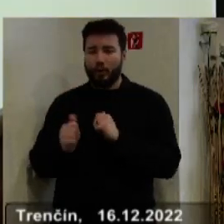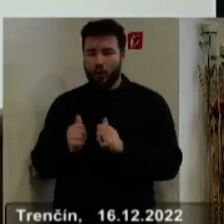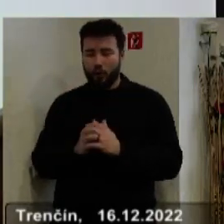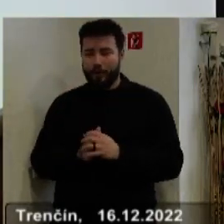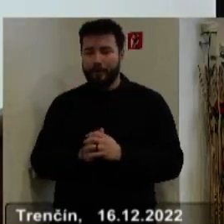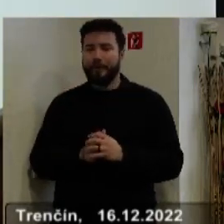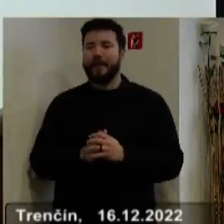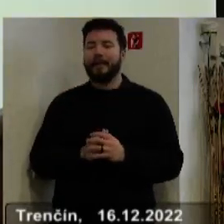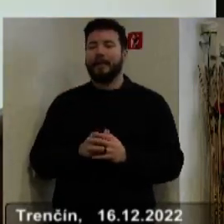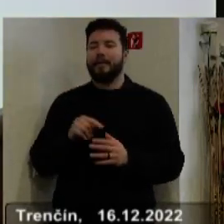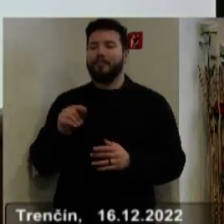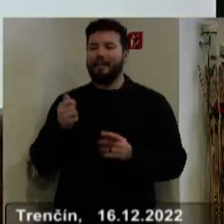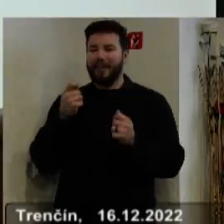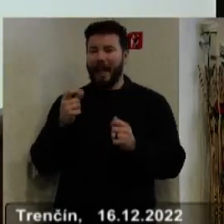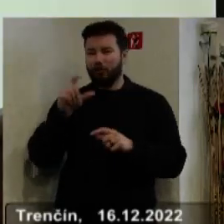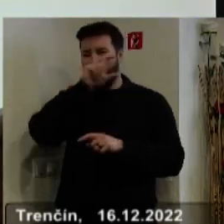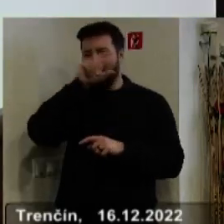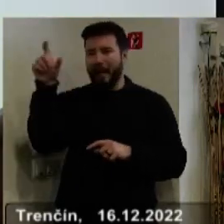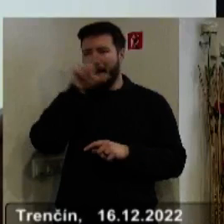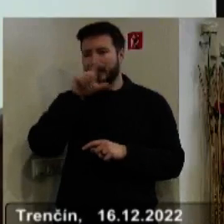výšky jednotlivých finančných pásiem.